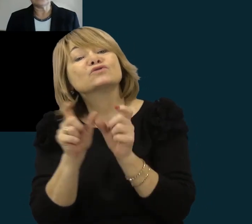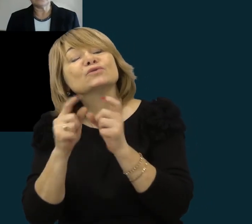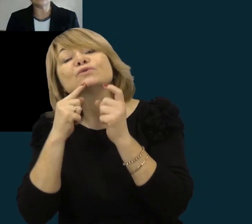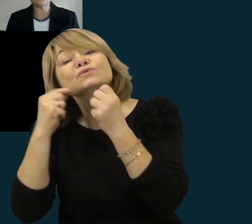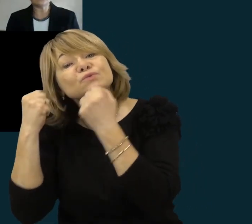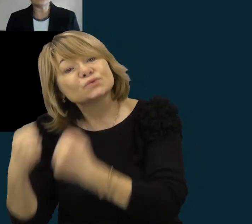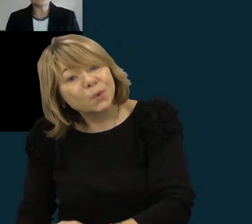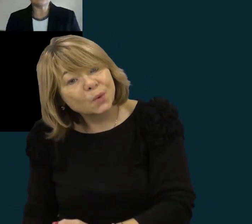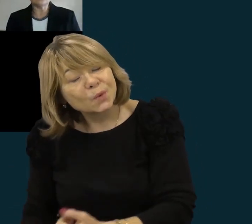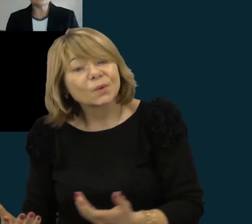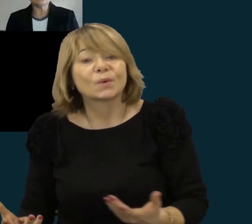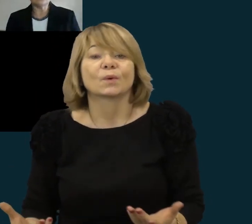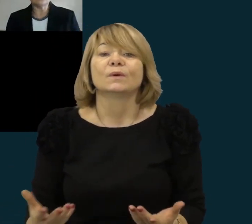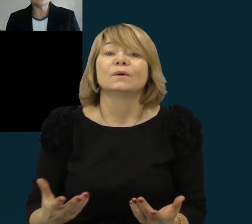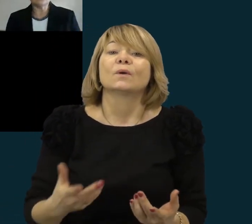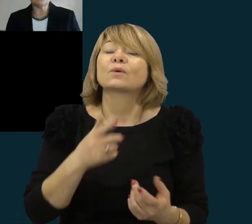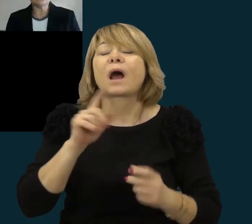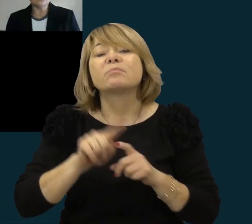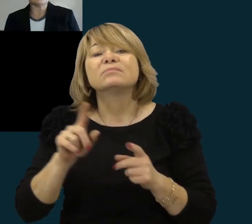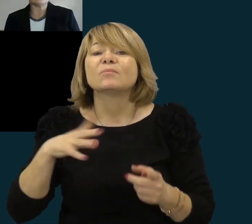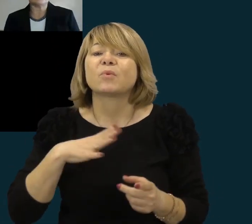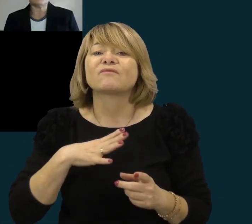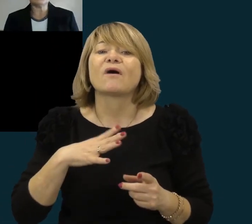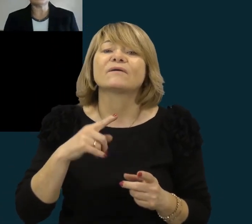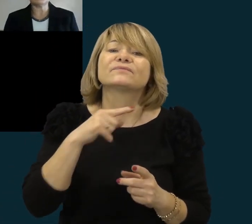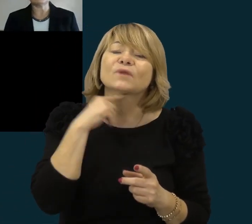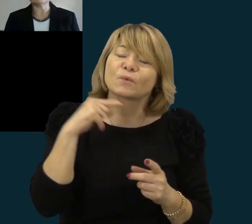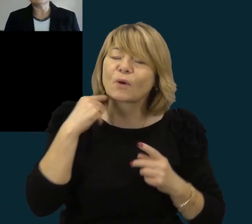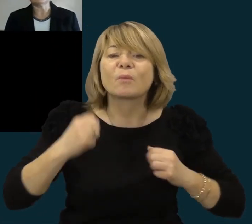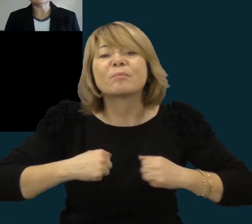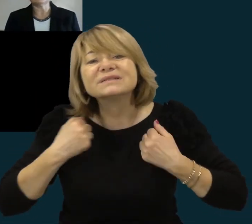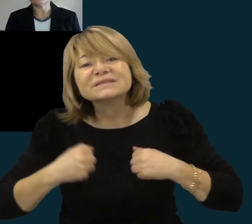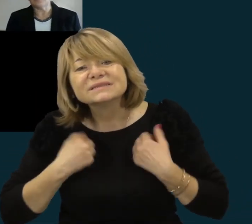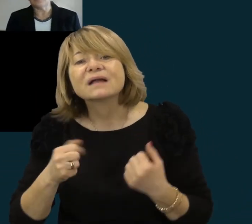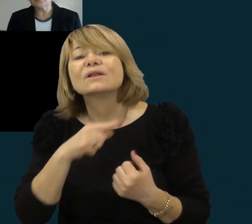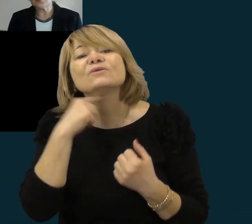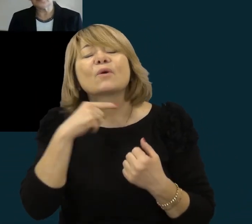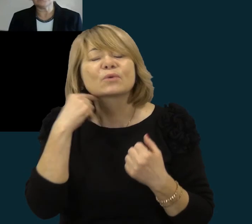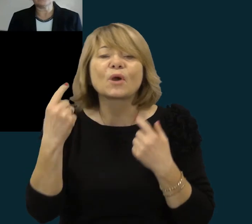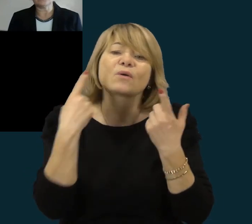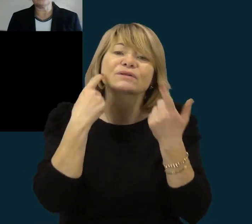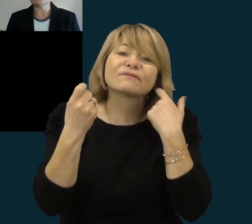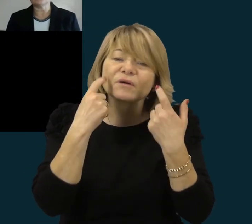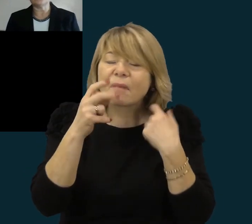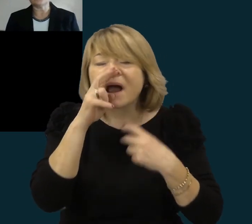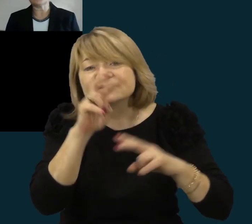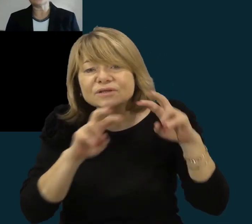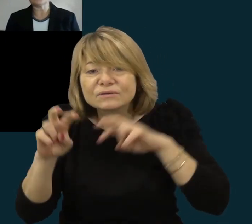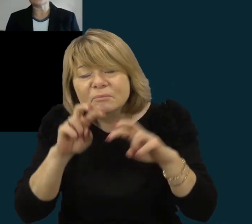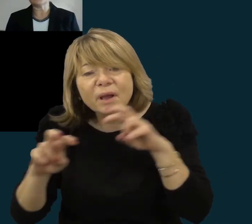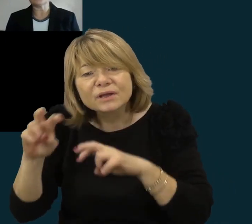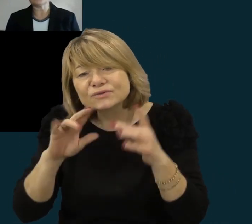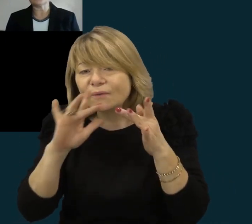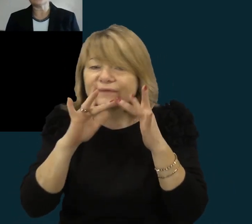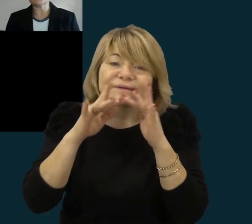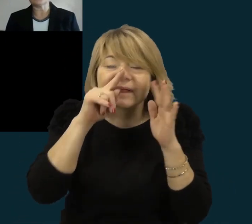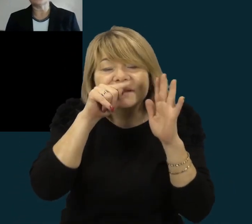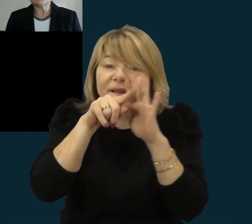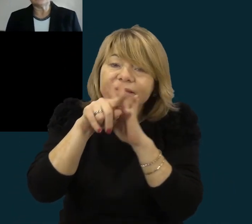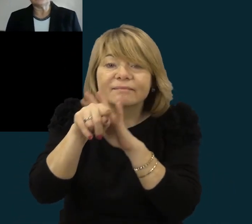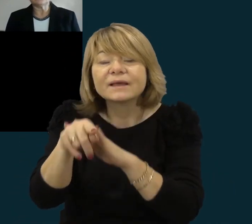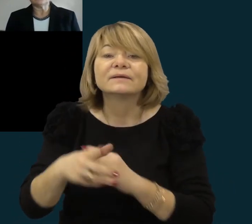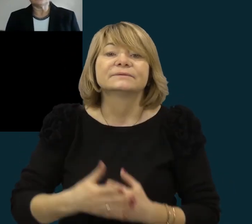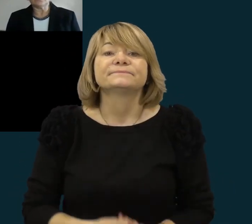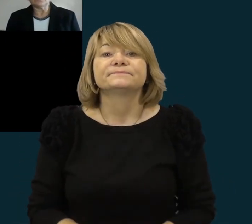atliekamos. Nu, reikėjo, sakykim, pagalvoti, ar ten informacijos internete paieškoti, viską.